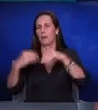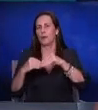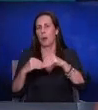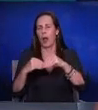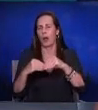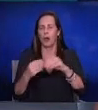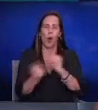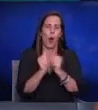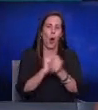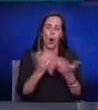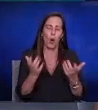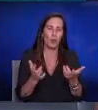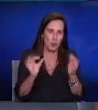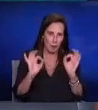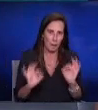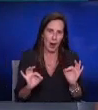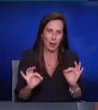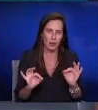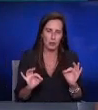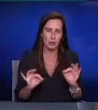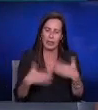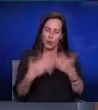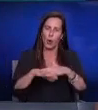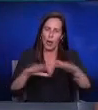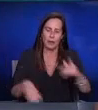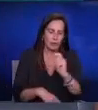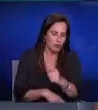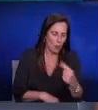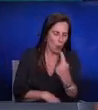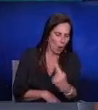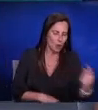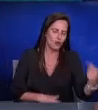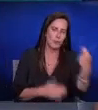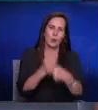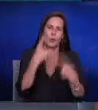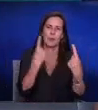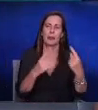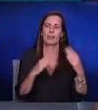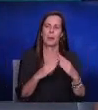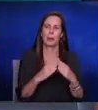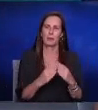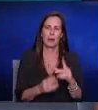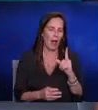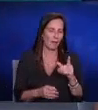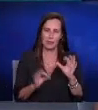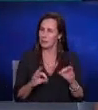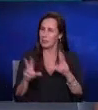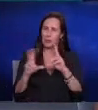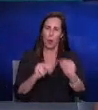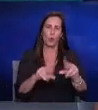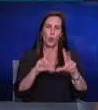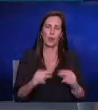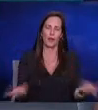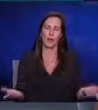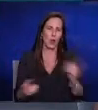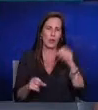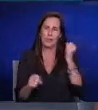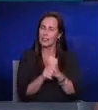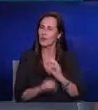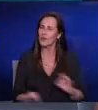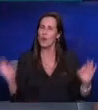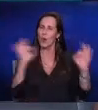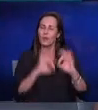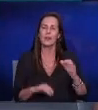ממשי ייתנו לילדים כסף כדי שהם יקנו את הדירות אבל זה בעצם אותו דבר לא עשינו פה שום דבר הם רק נרשמו